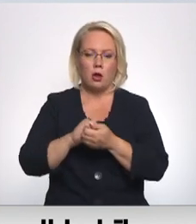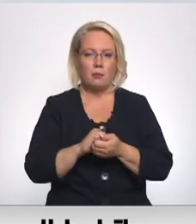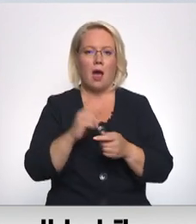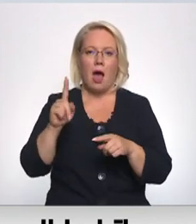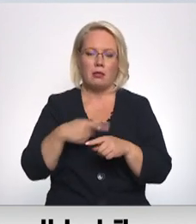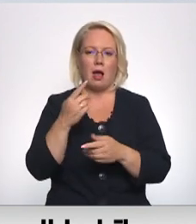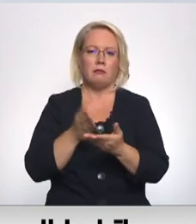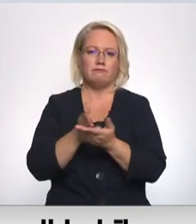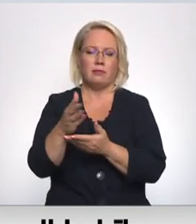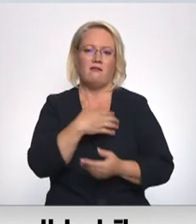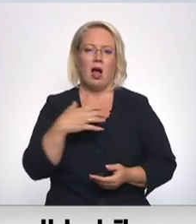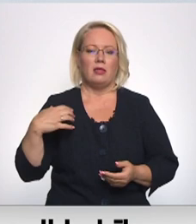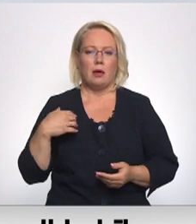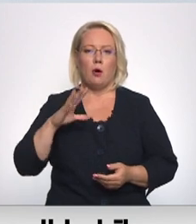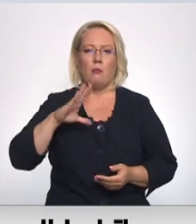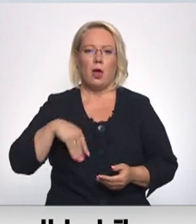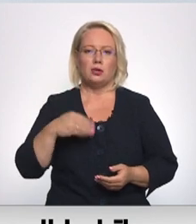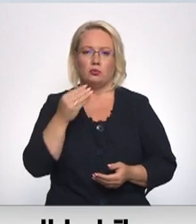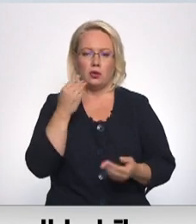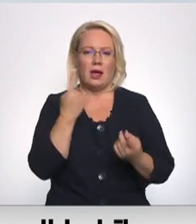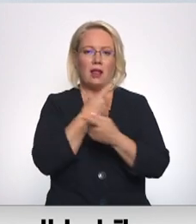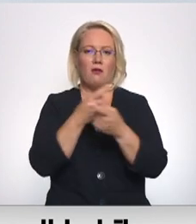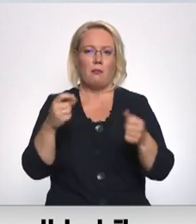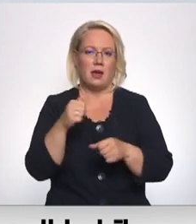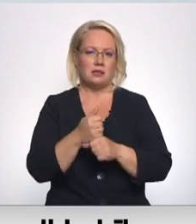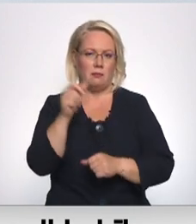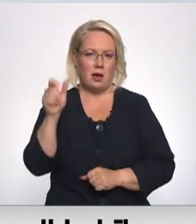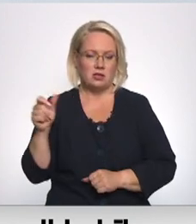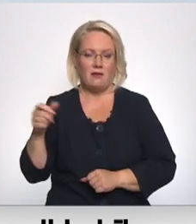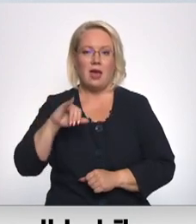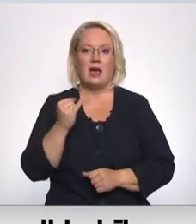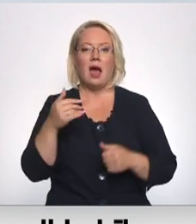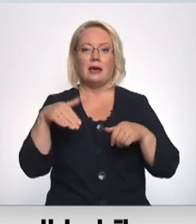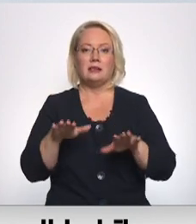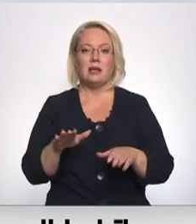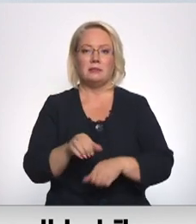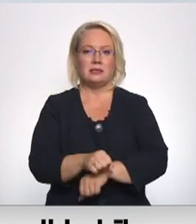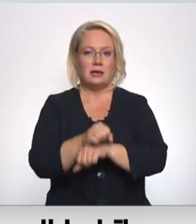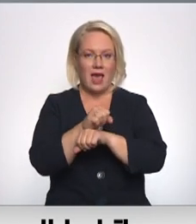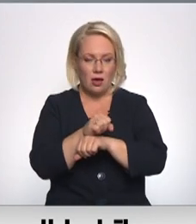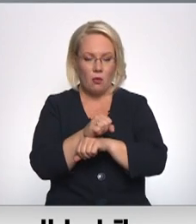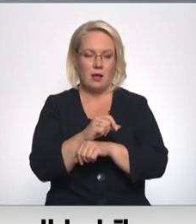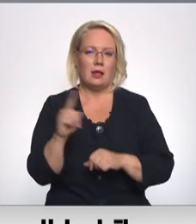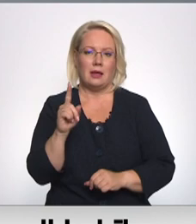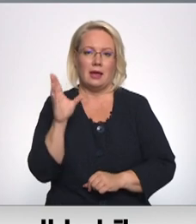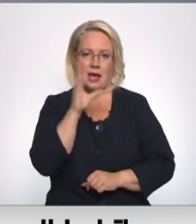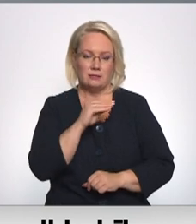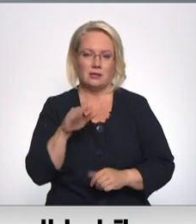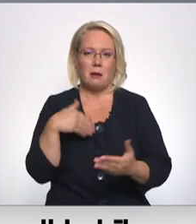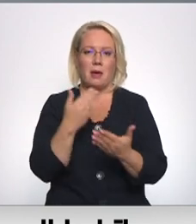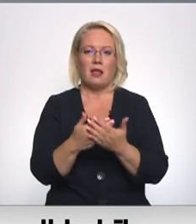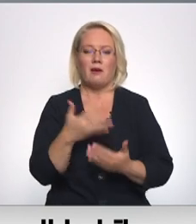dosies uz valdību pēcpusdienā un informēs pārstāvis. Protams, ja viņi izlēms streikot, nav izslēts, kas šīs piedāvājums 56